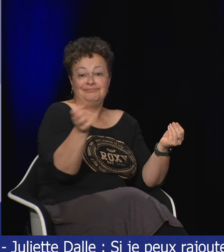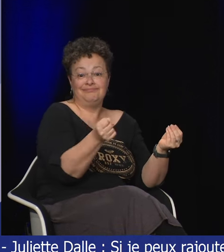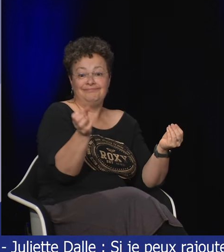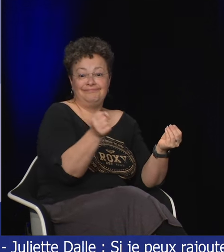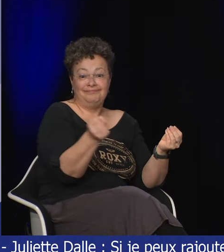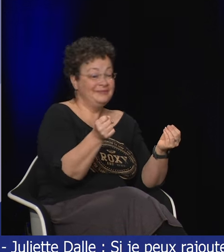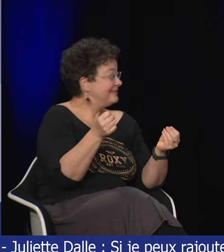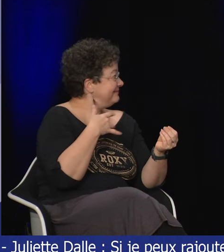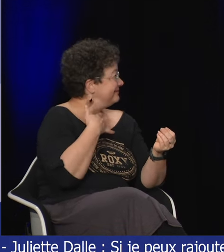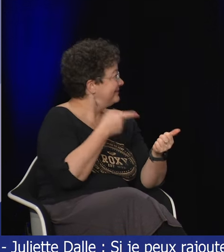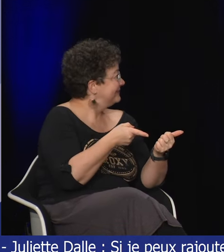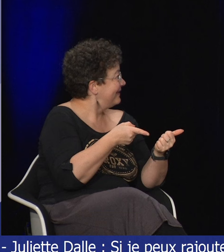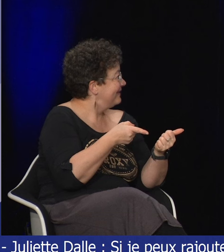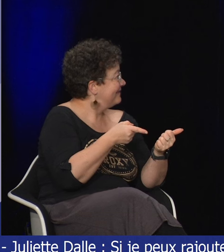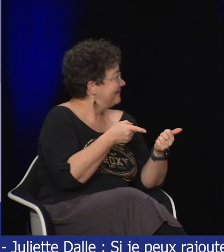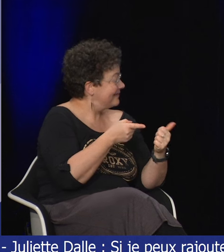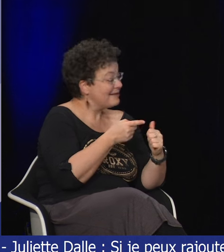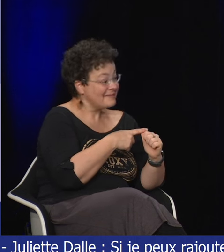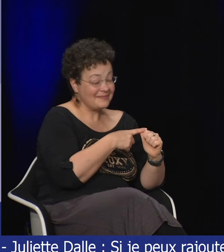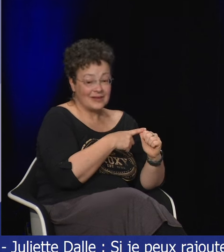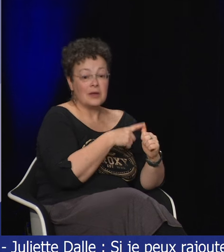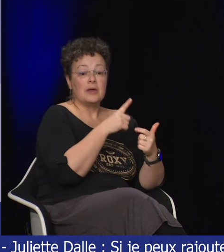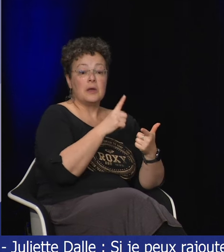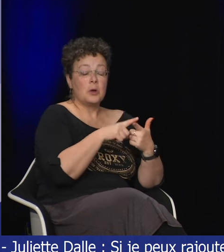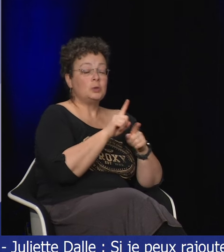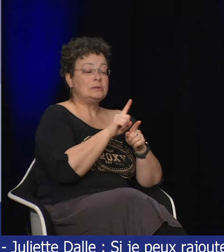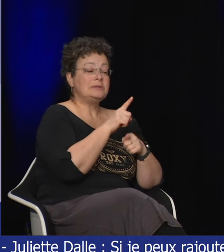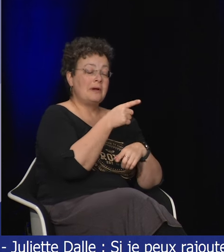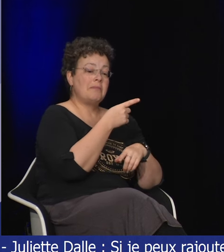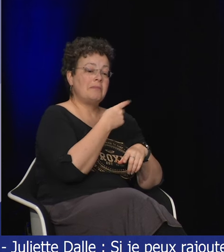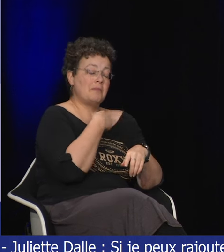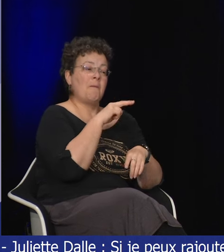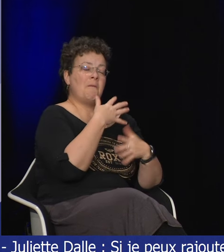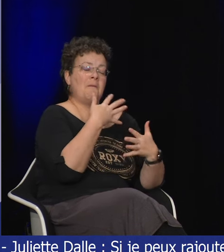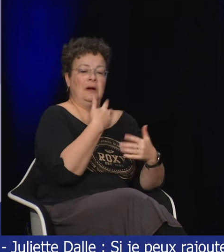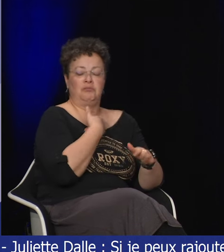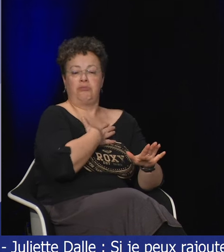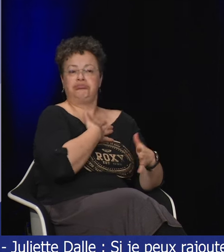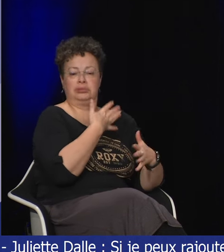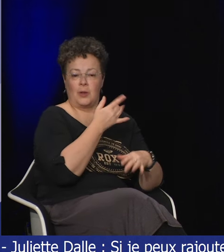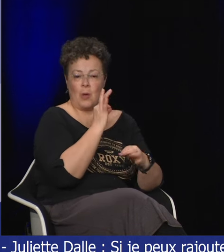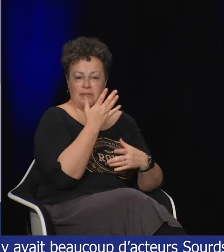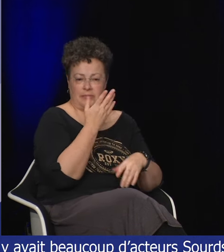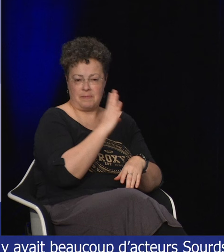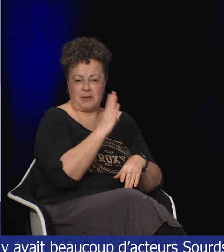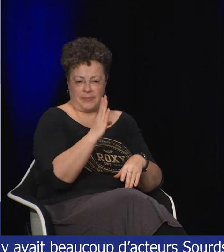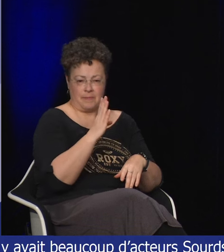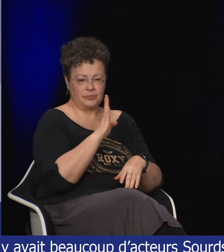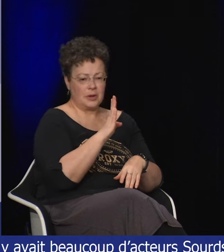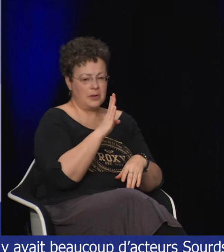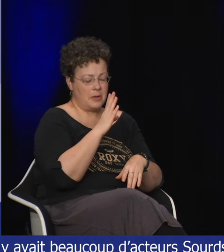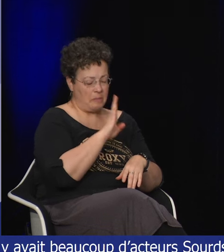et puis dès que le sonore est apparu ces comédiens n'ont pas pu continuer à travailler